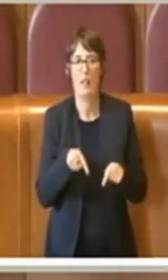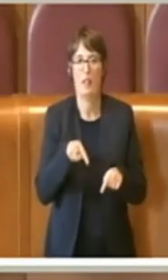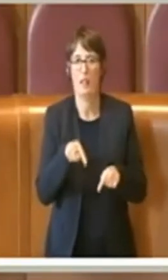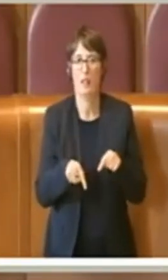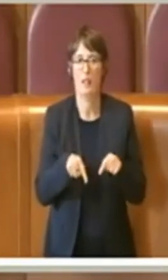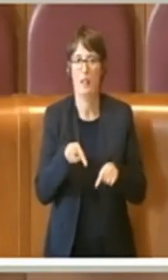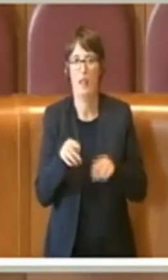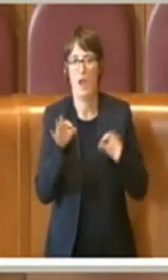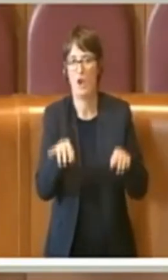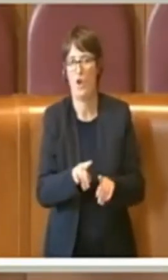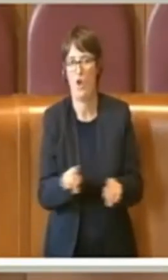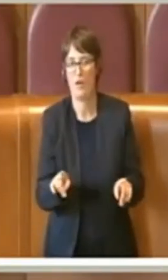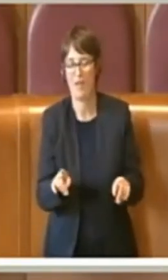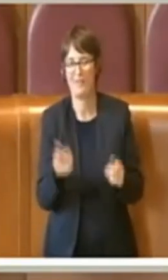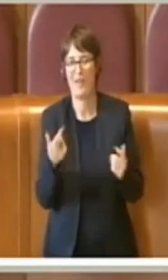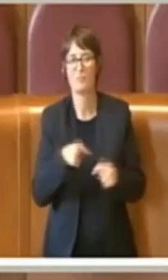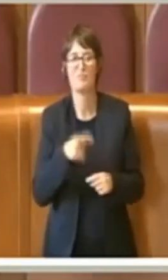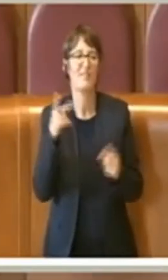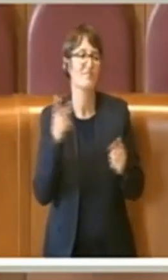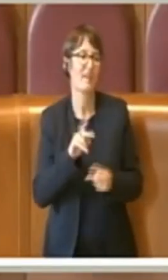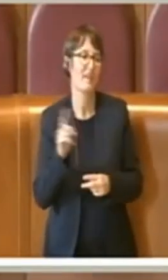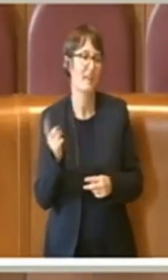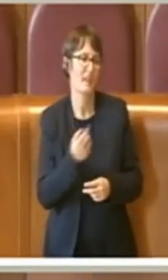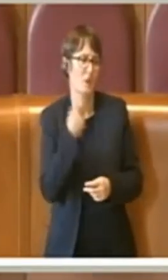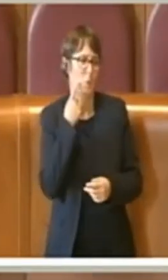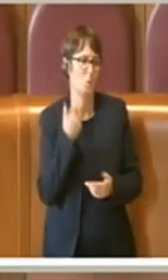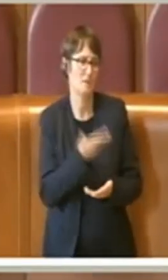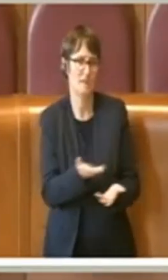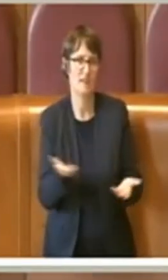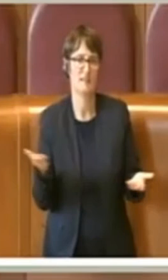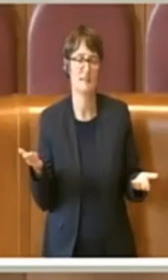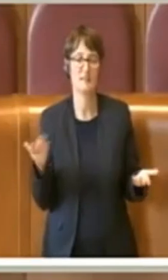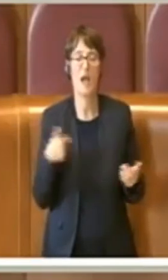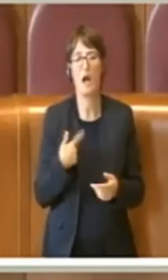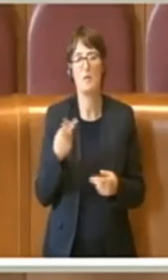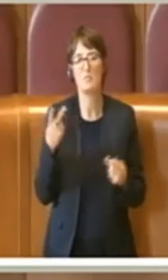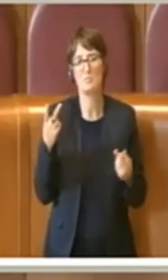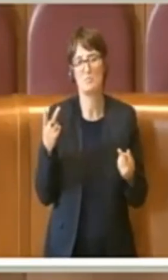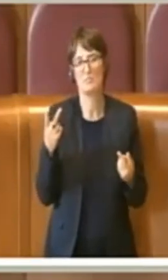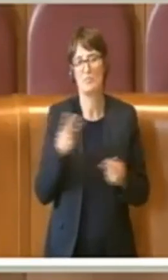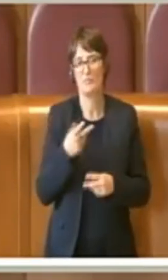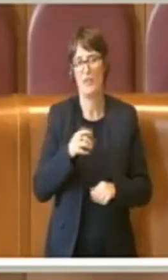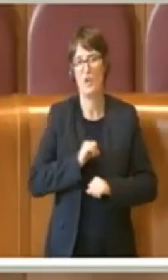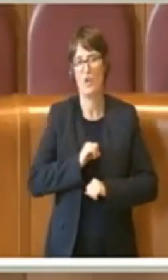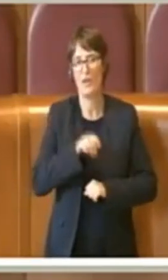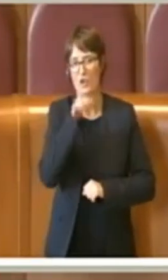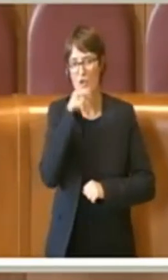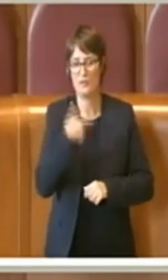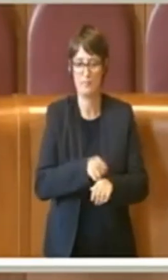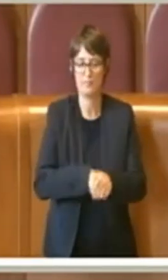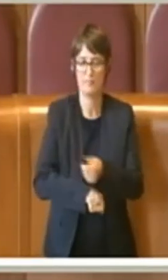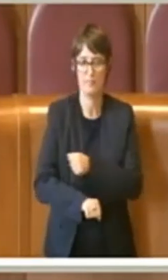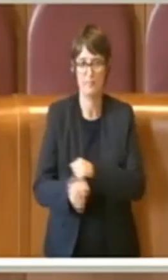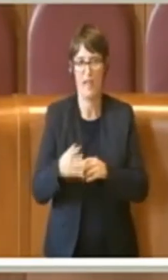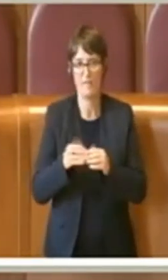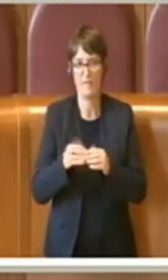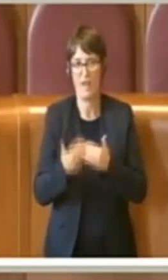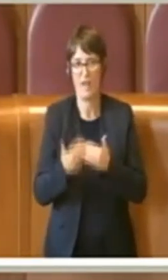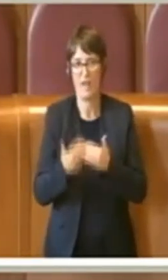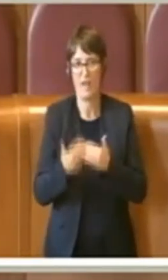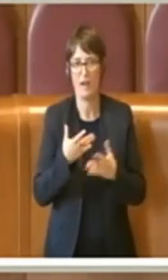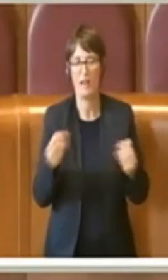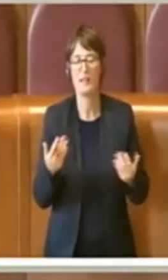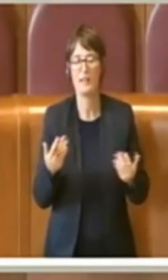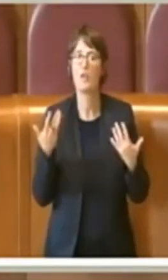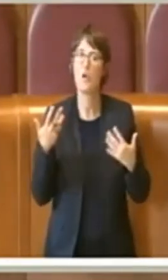Tuttavia, nonostante questo, io credo che ci sia tanto da fare, ma credo che già quelle innovazioni alla partecipazione al